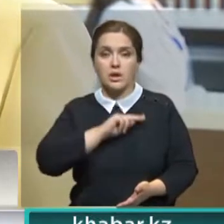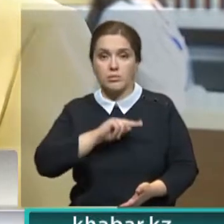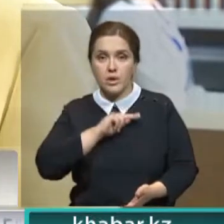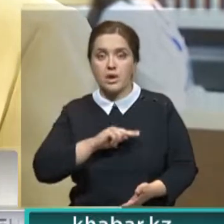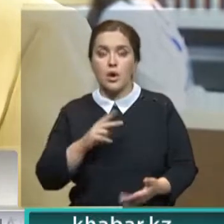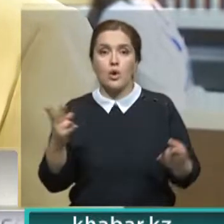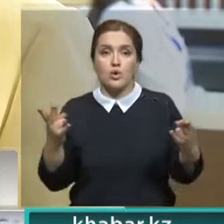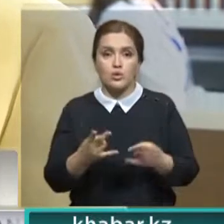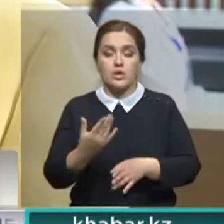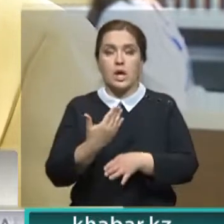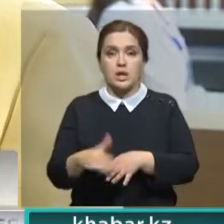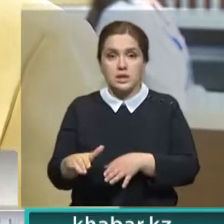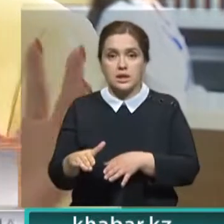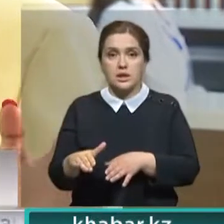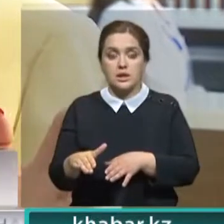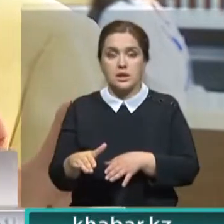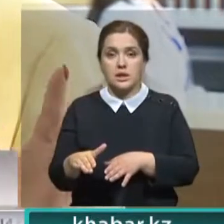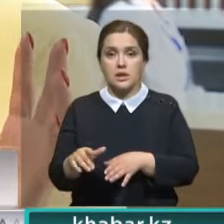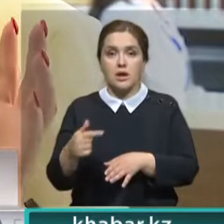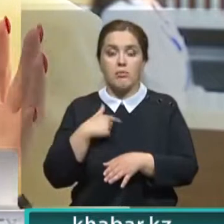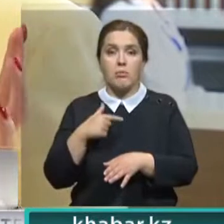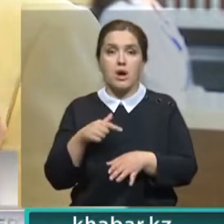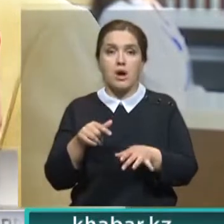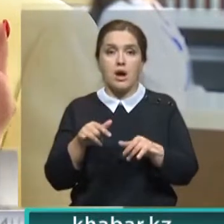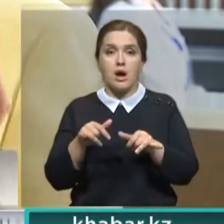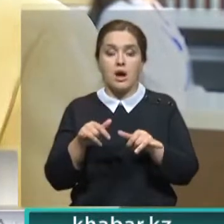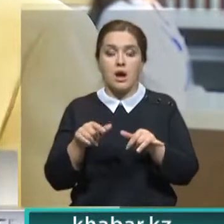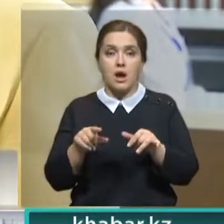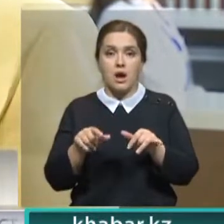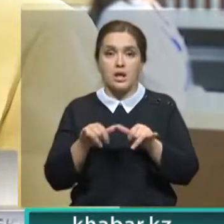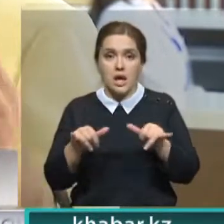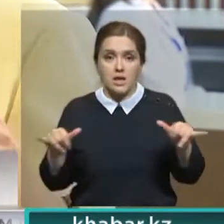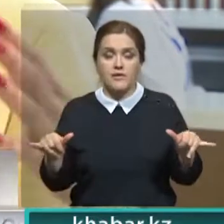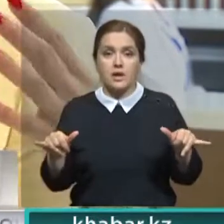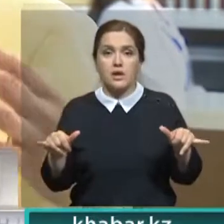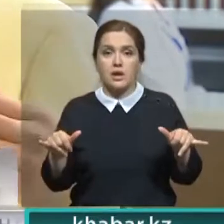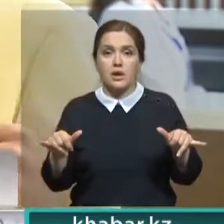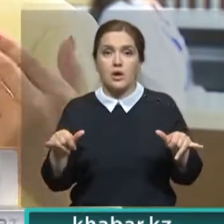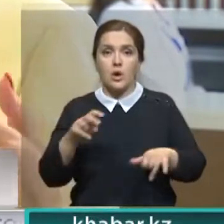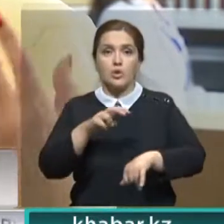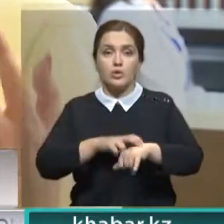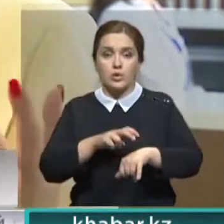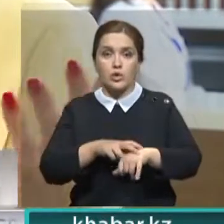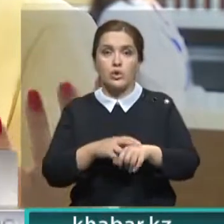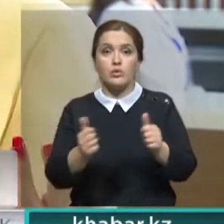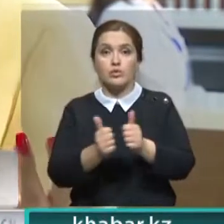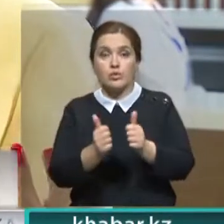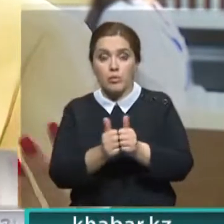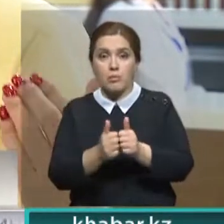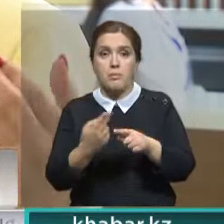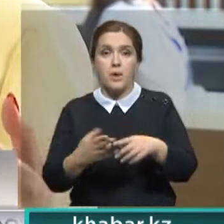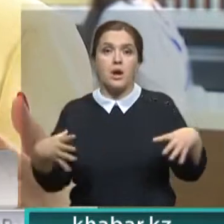Нужно отдельно отметить, что мы развивались в концепции «Доктор у дома», то есть максимально